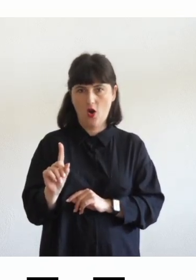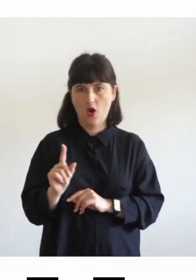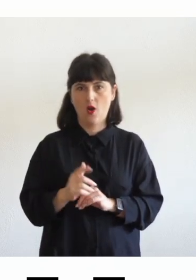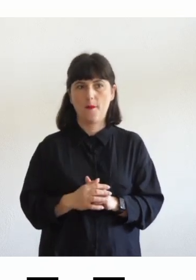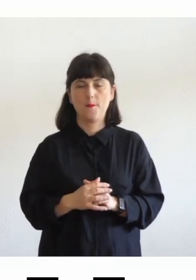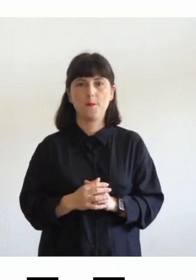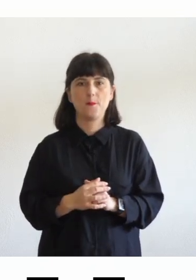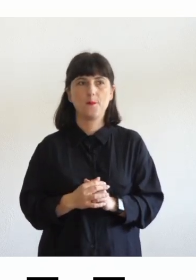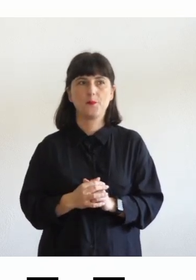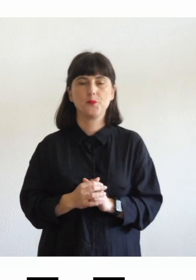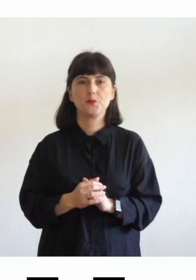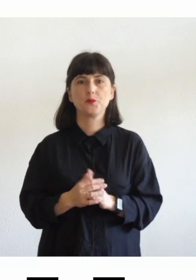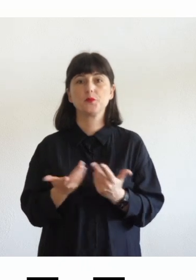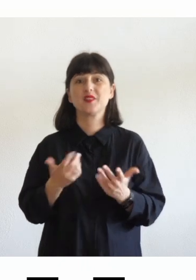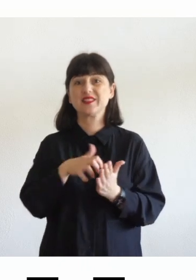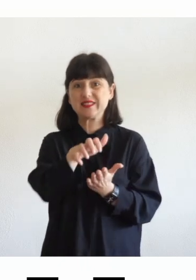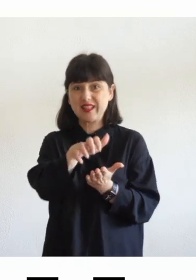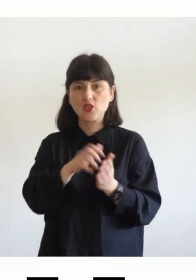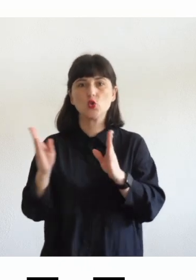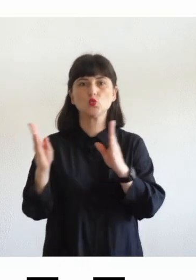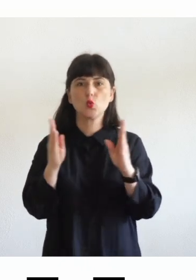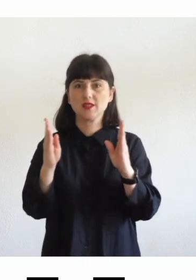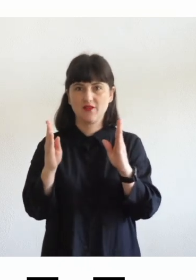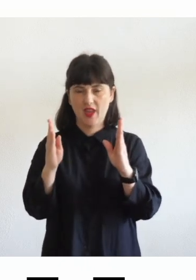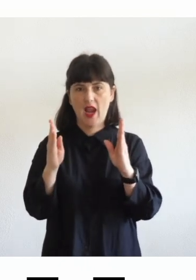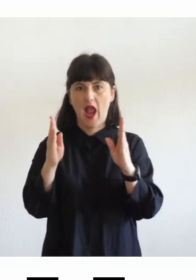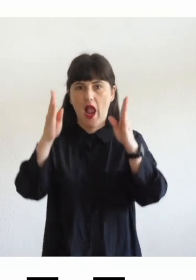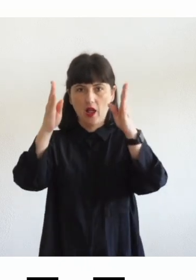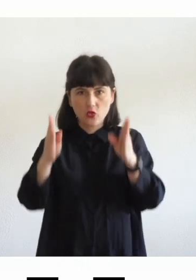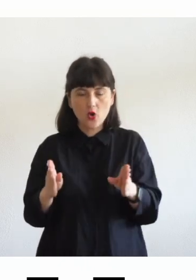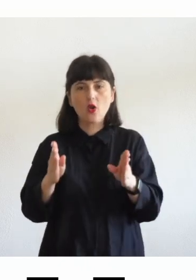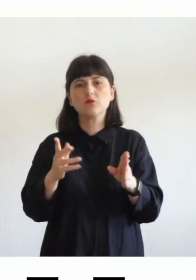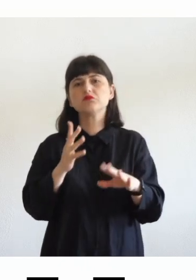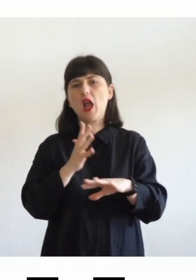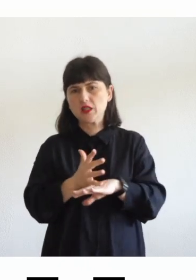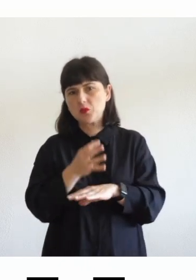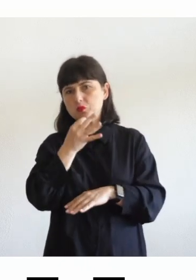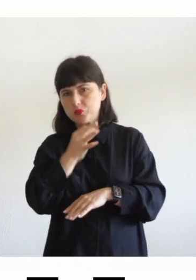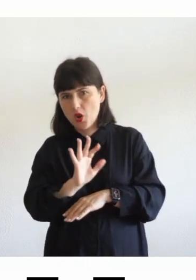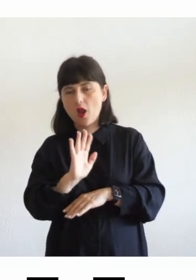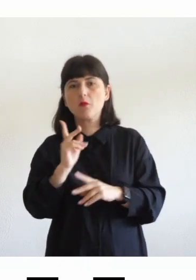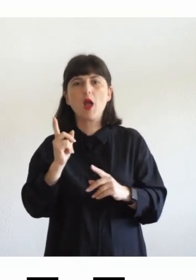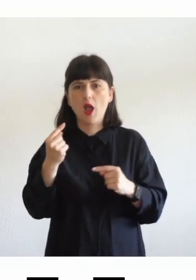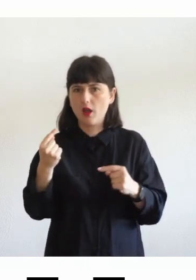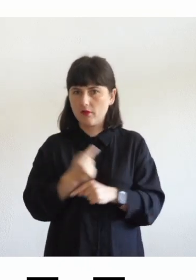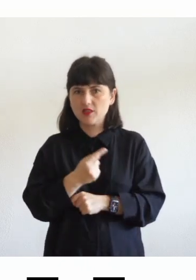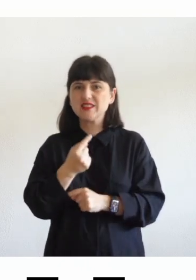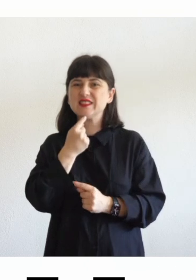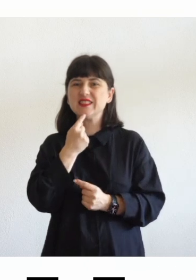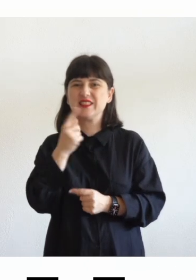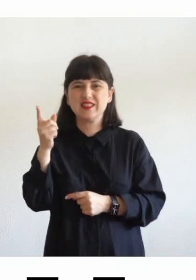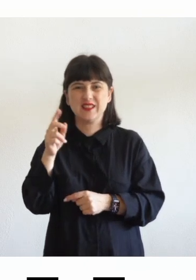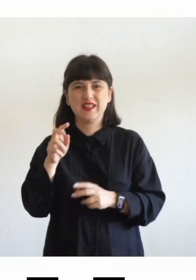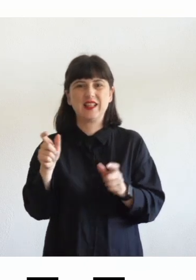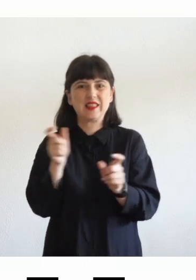obbligatorio quindi un testo giustificato potrebbe anche essere accessibile in realtà invece per il lettore con